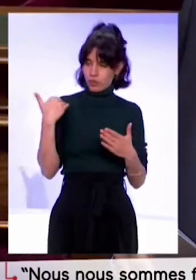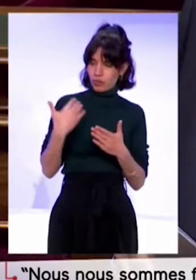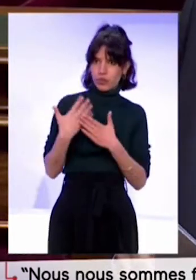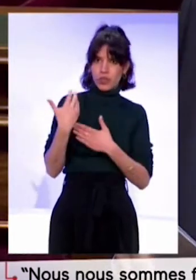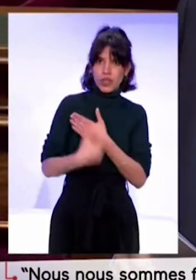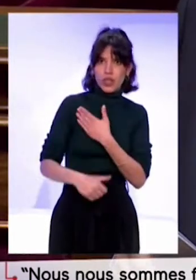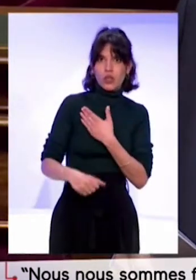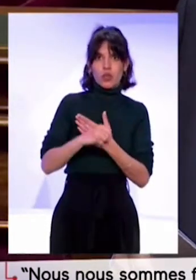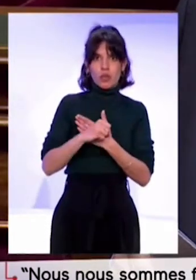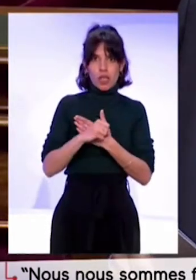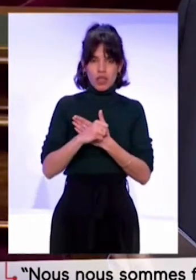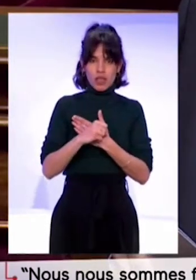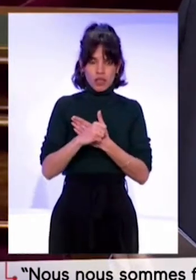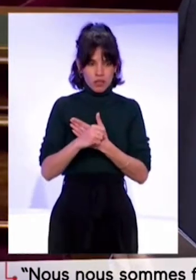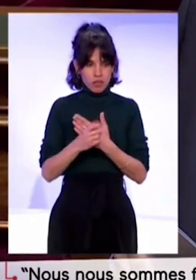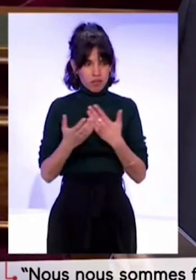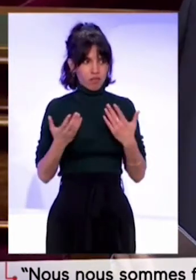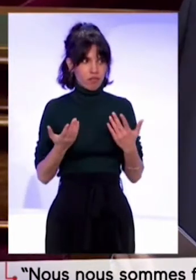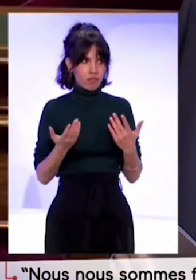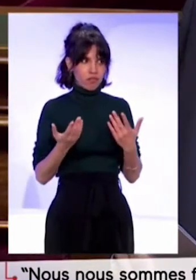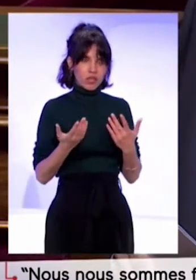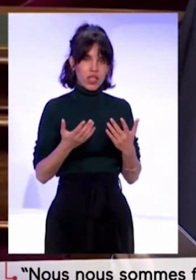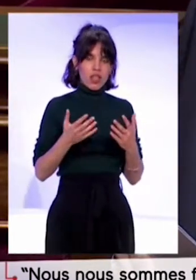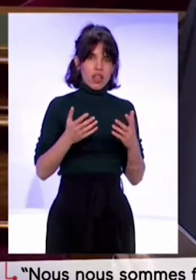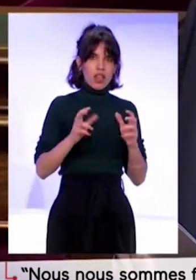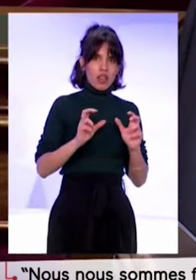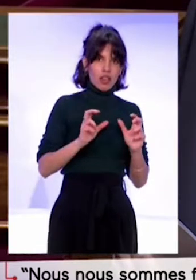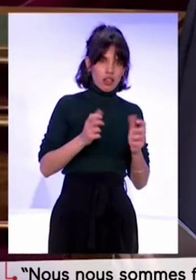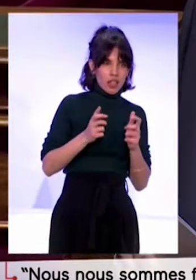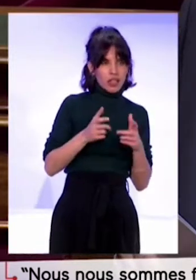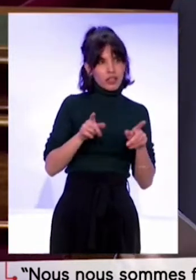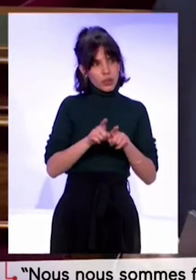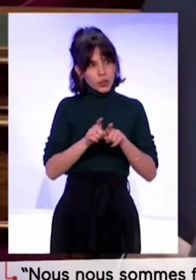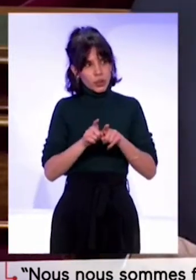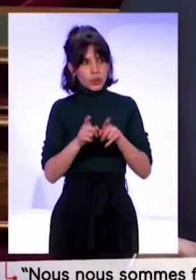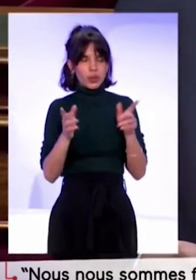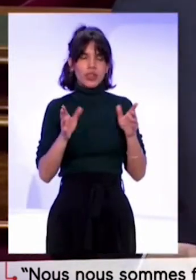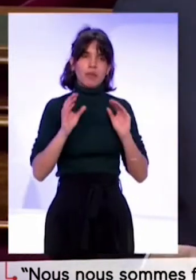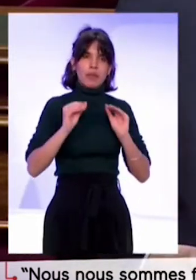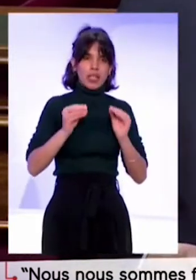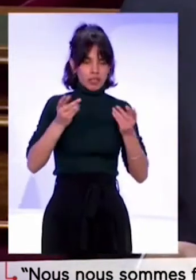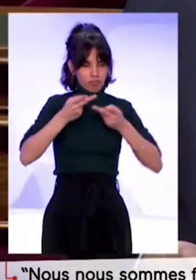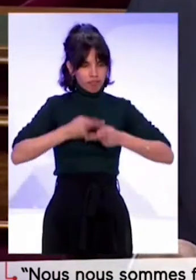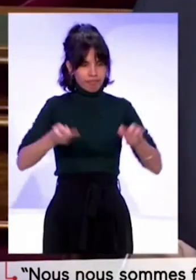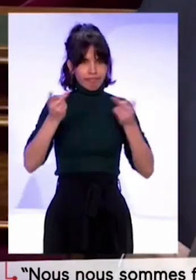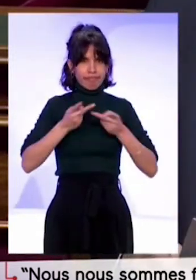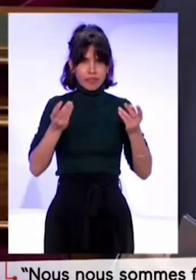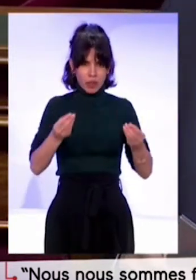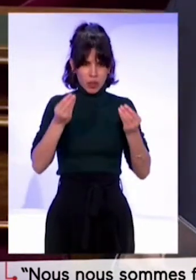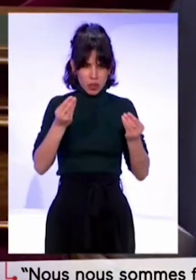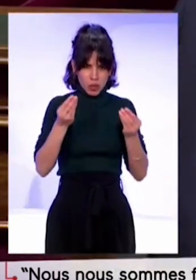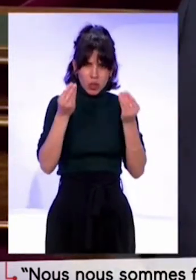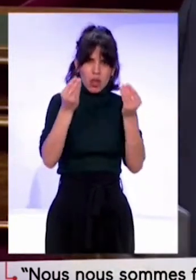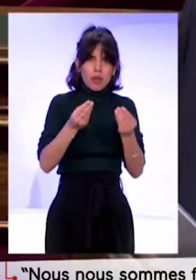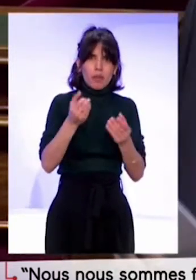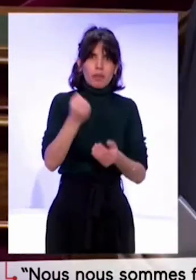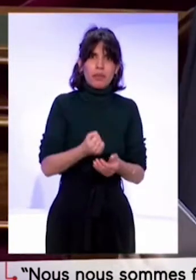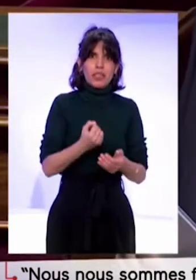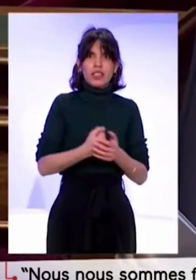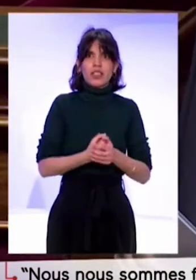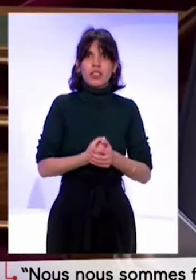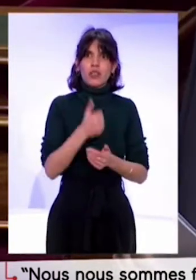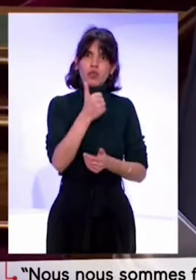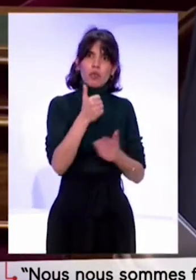les annonces faites par les grandes chaînes de distribution n'ont rien arrangé à l'affaire. Là encore, on peut l'expliquer, et vous avez